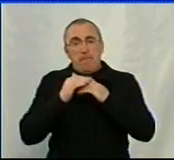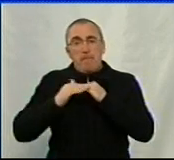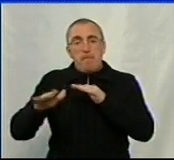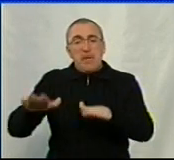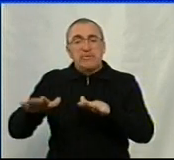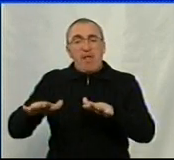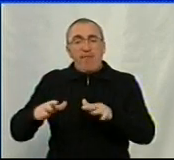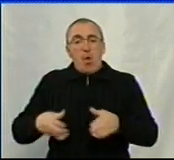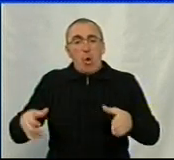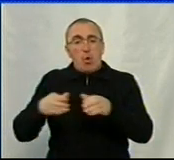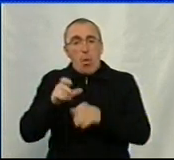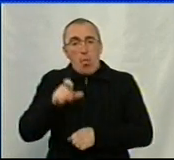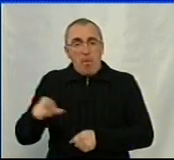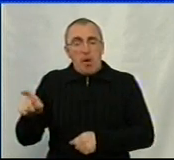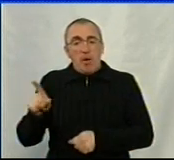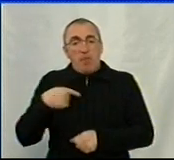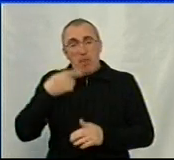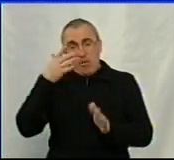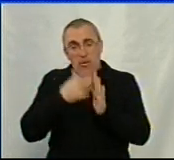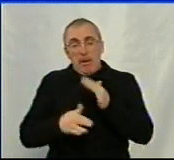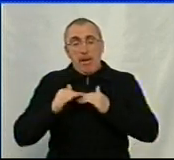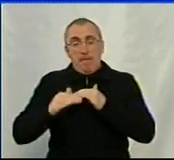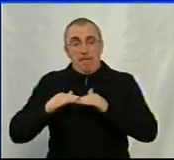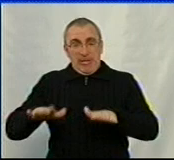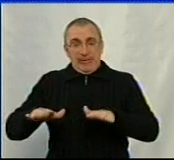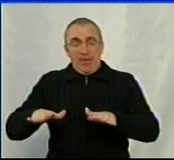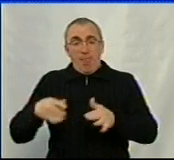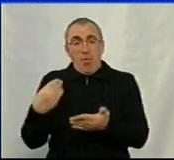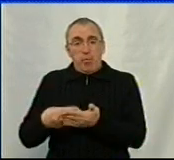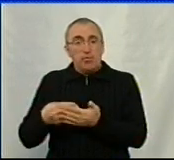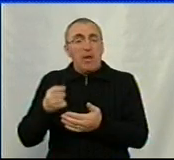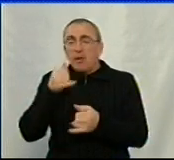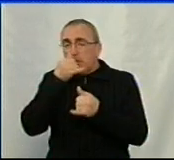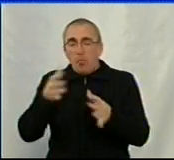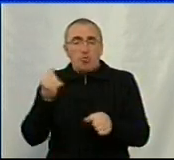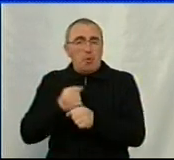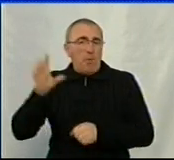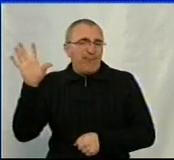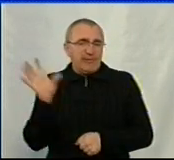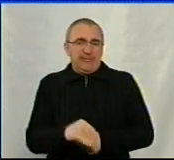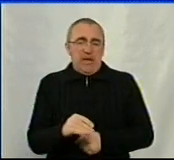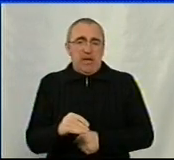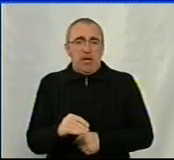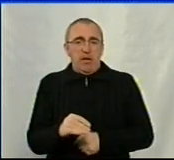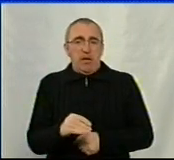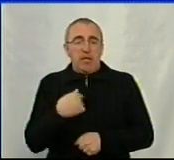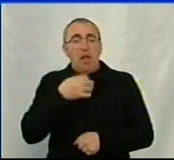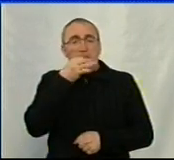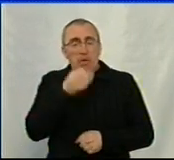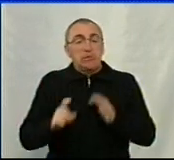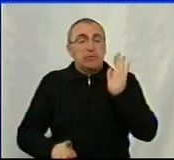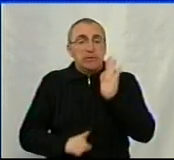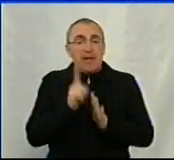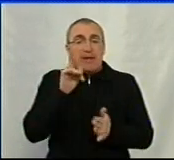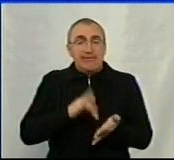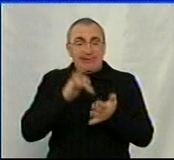громади, тому що ми розуміємо, що на місцевому бюджеті ми не можемо зробити все. Як я казав, що спочатку